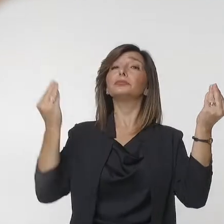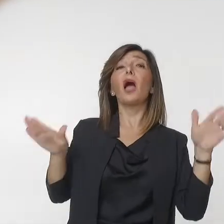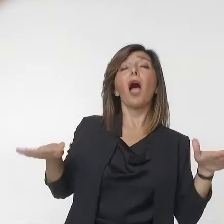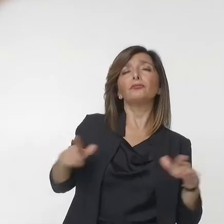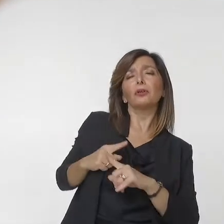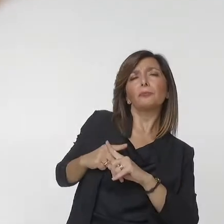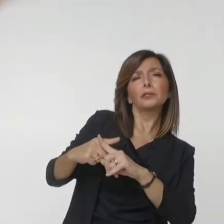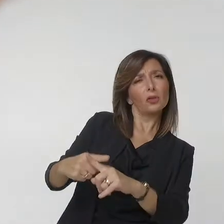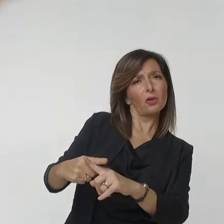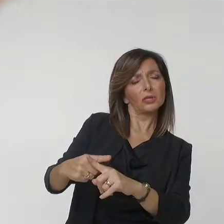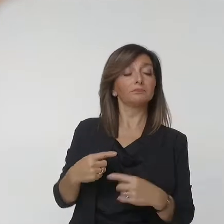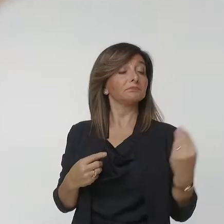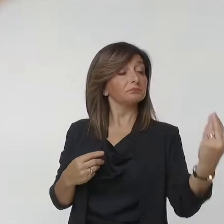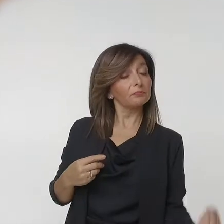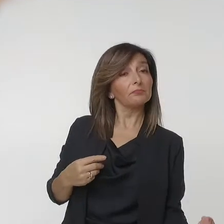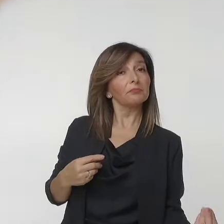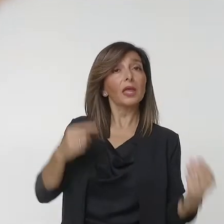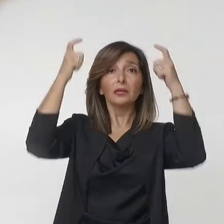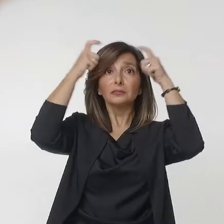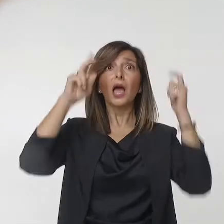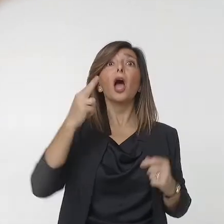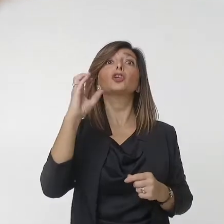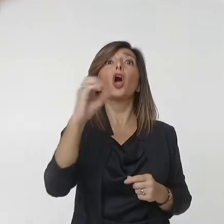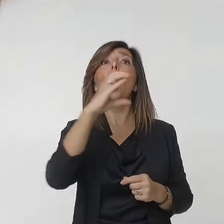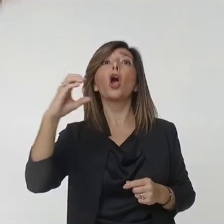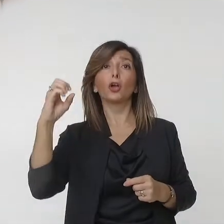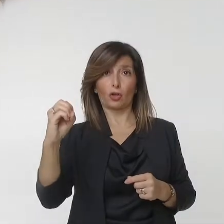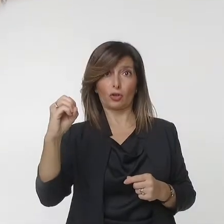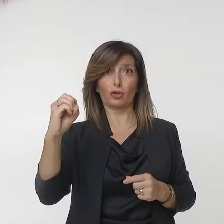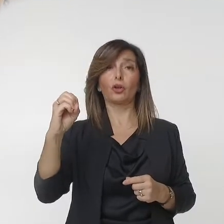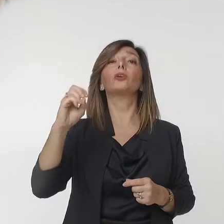affiancato da San Rocco che indica le piaghe della peste.